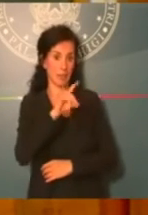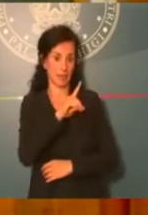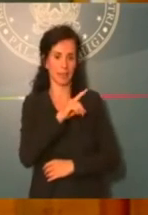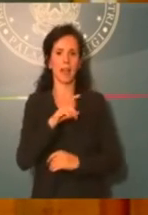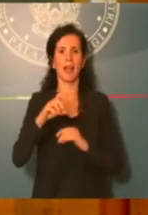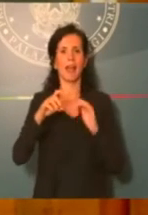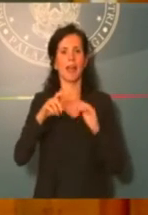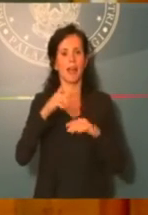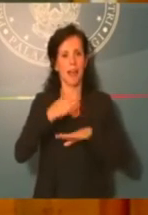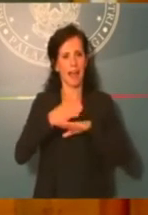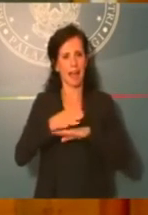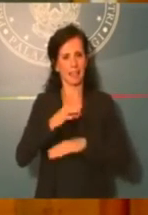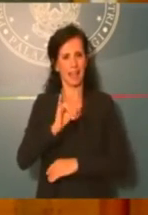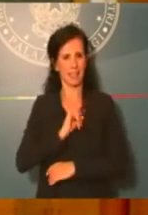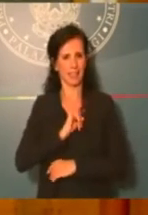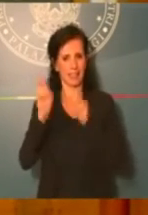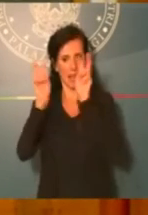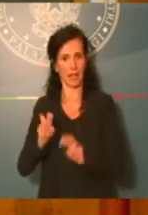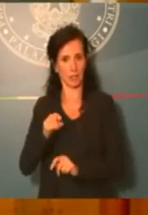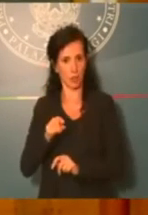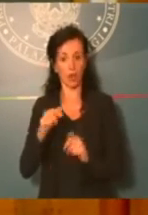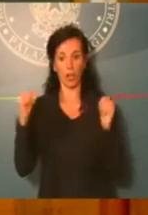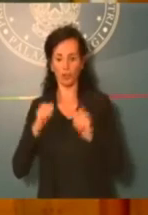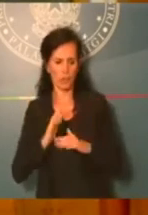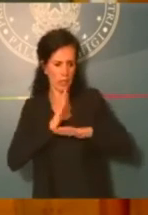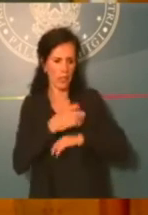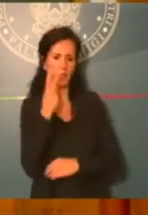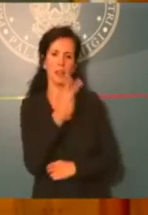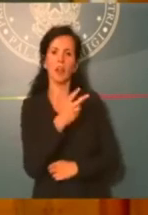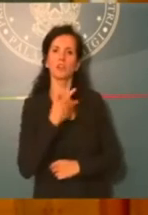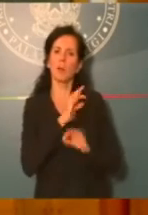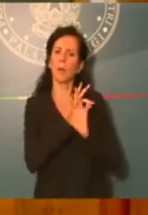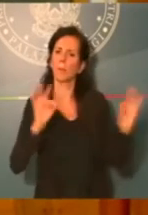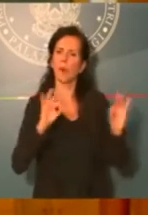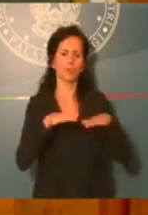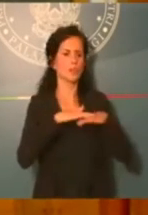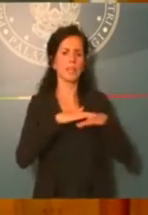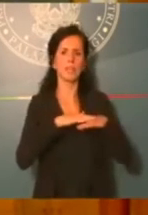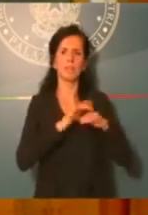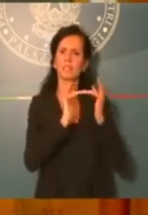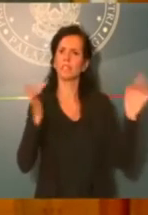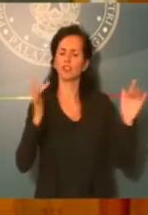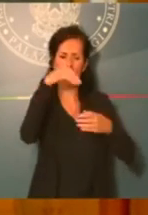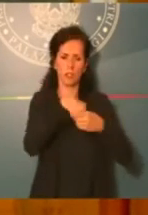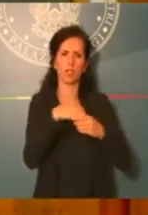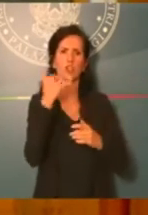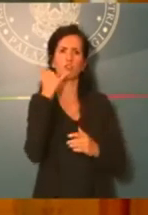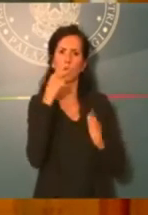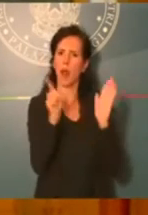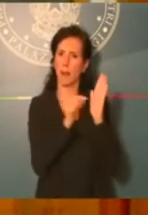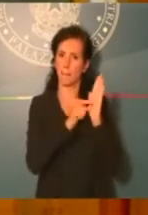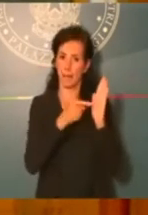servizi digitali, troverà tutti i servizi digitali all'interno del suo cellulare e grazie alle